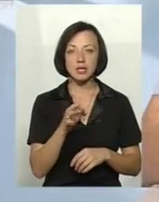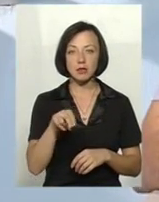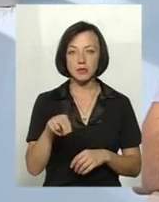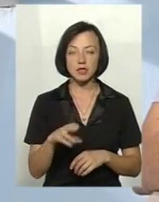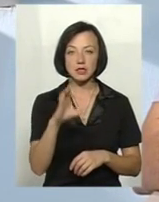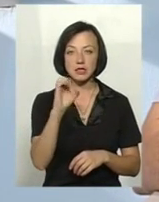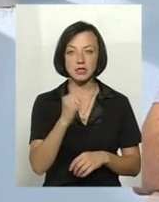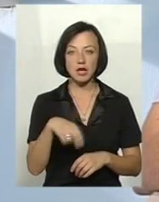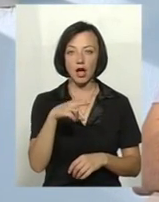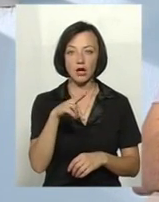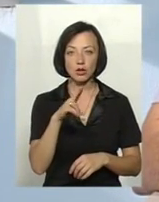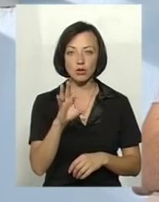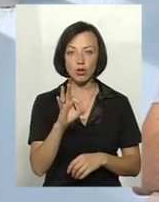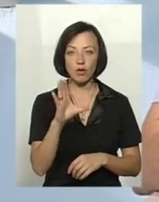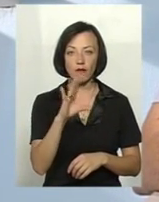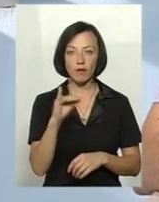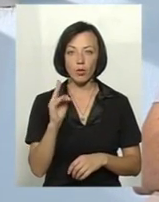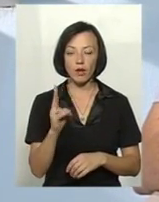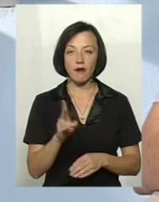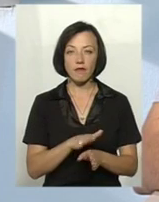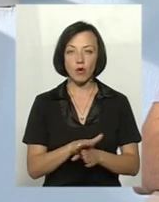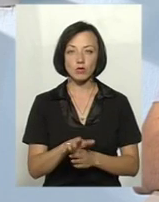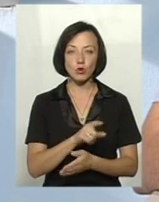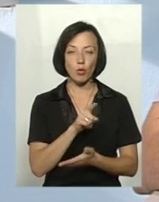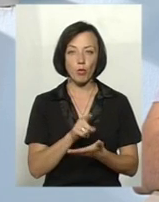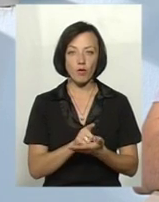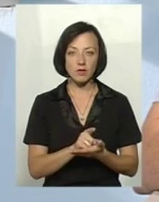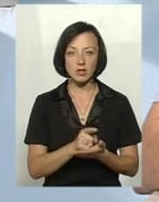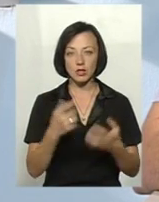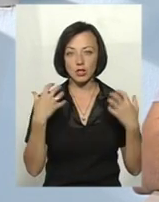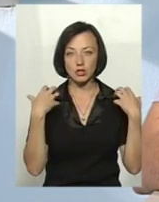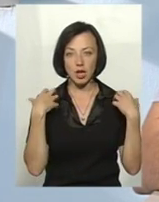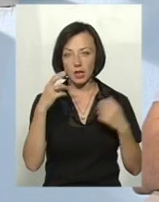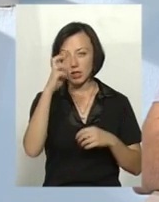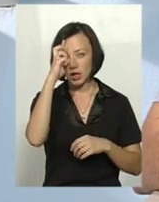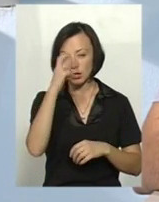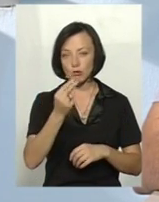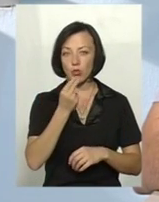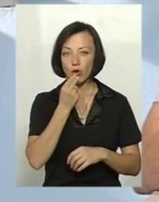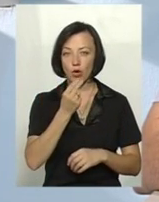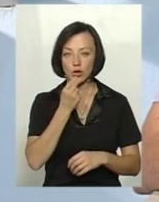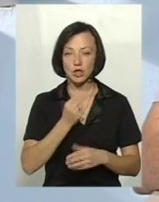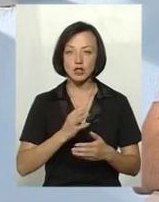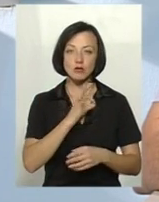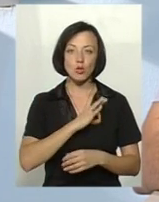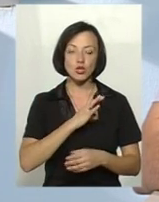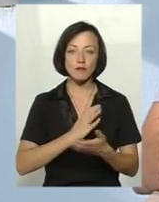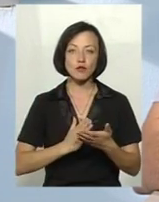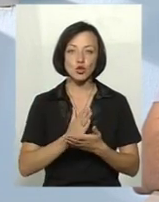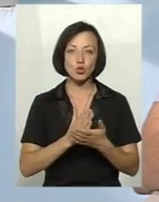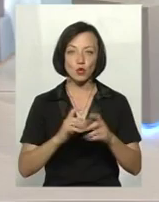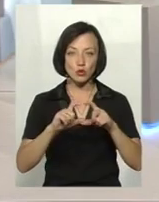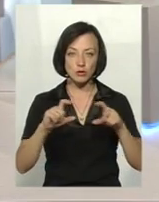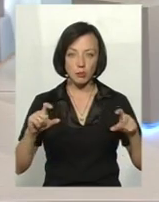Петрович Садовюк, він виконуючий обов'язки начальника Держпродспоживслужби у Хмельницькій області,